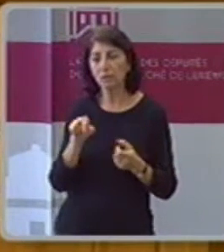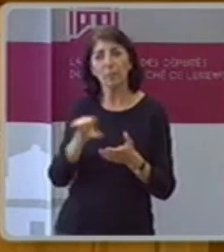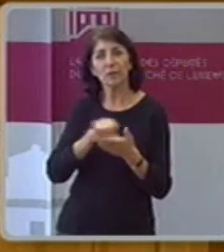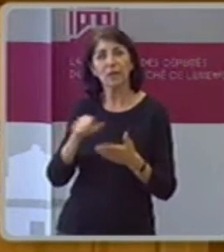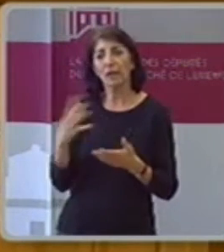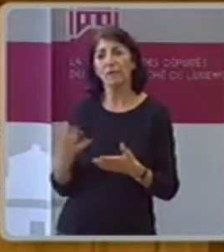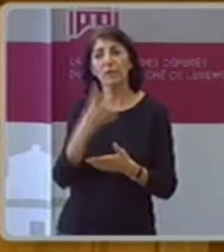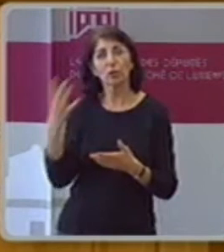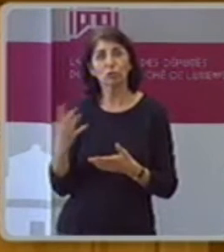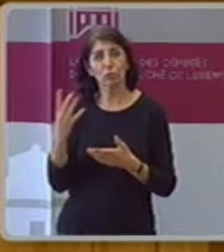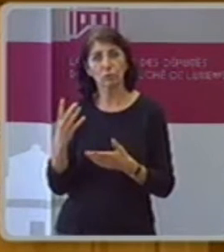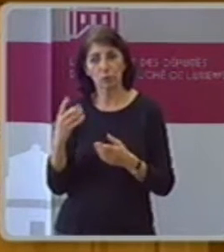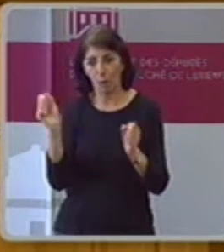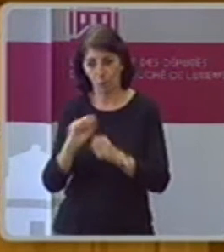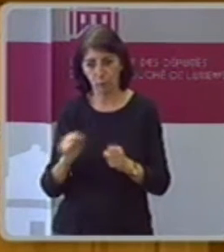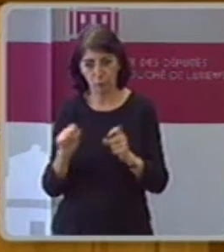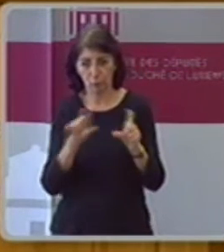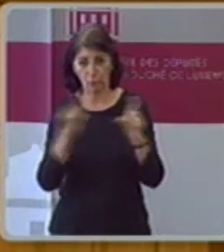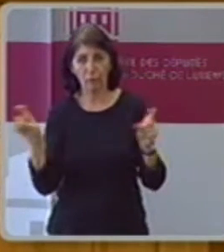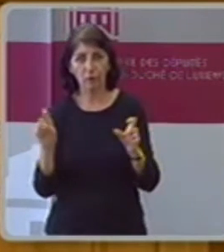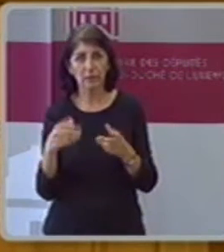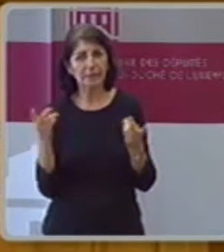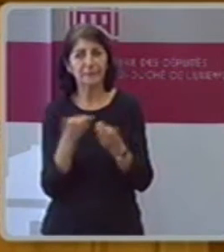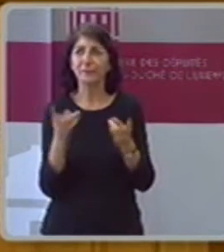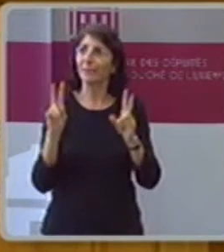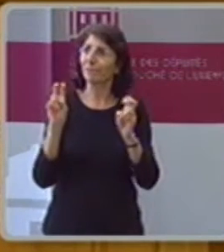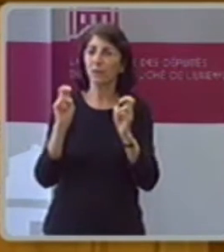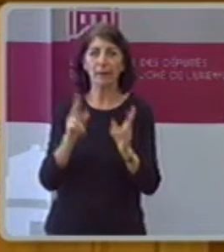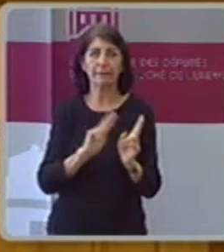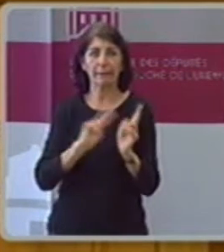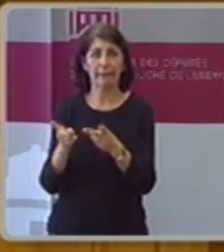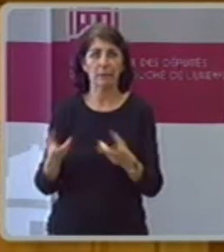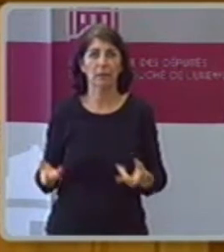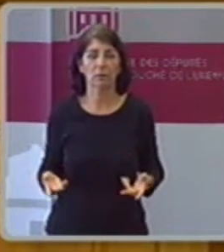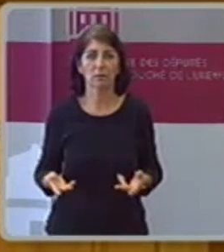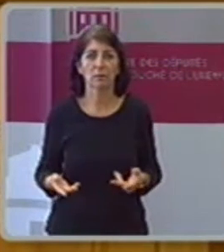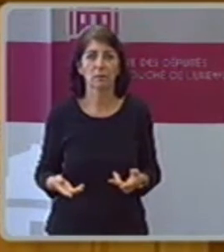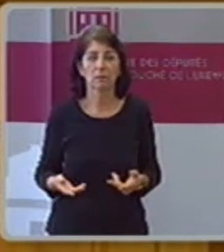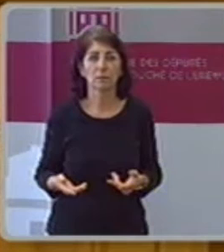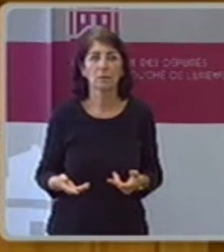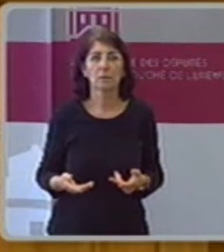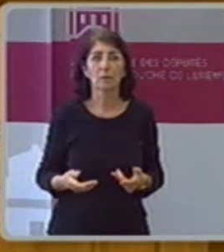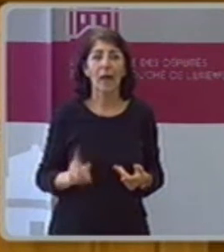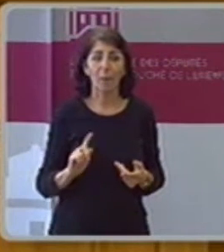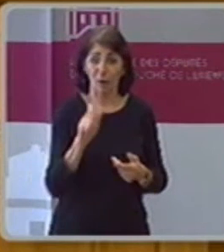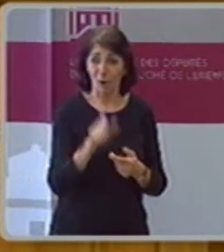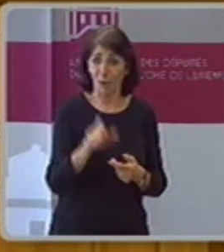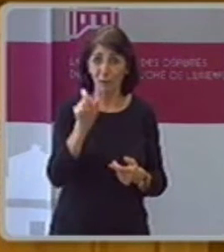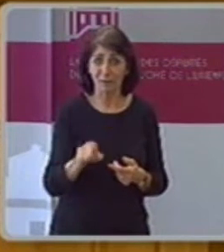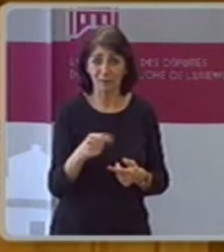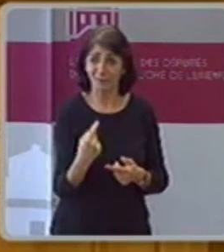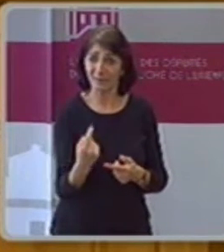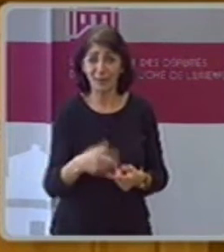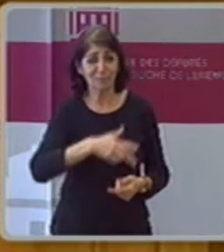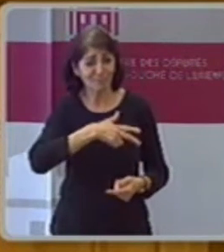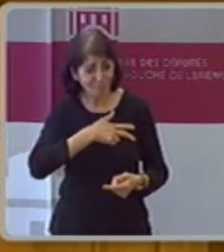Leute, die das berichten, die kleinen eine lange Zeit eine Kredite die in einem Armutsrisiko fällt. Die